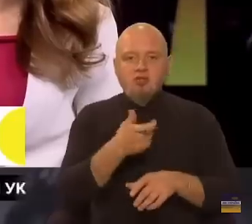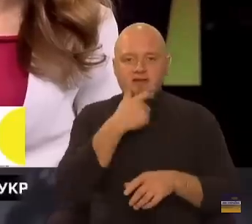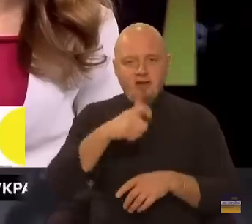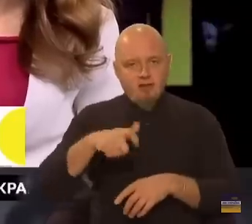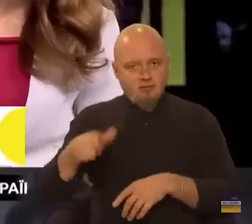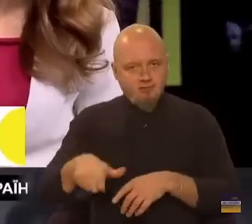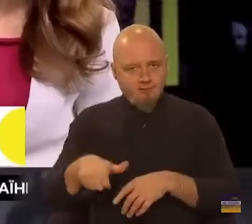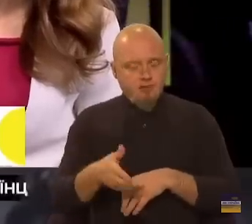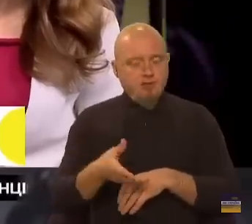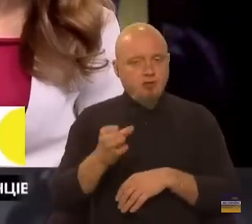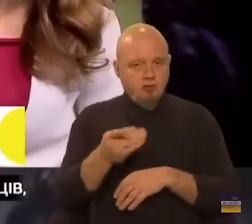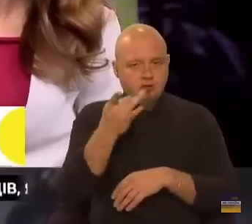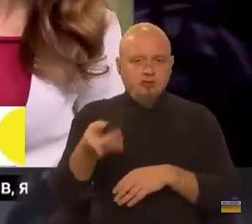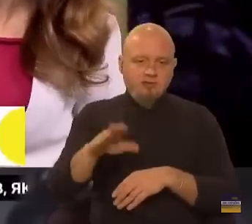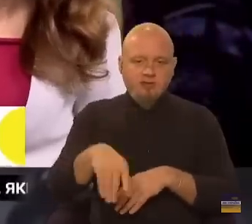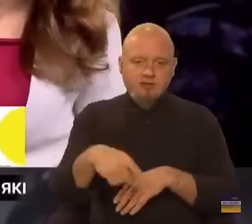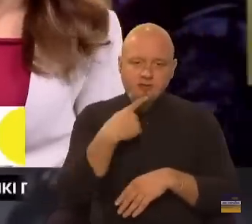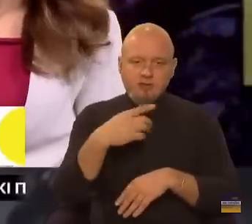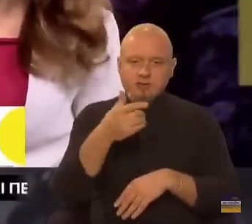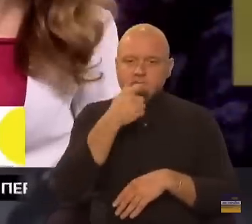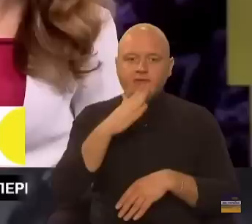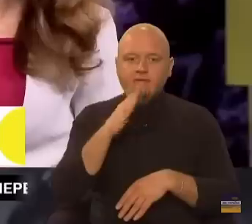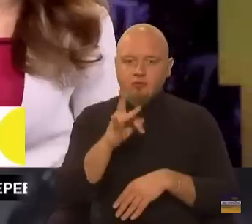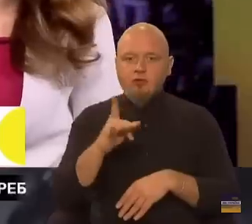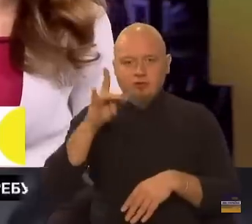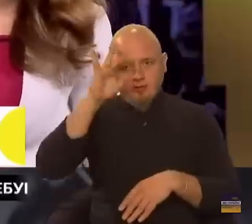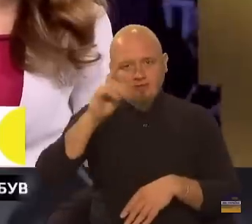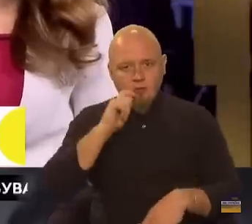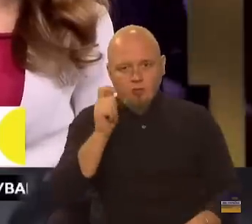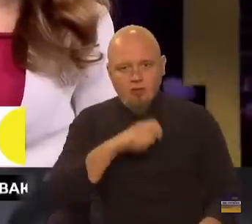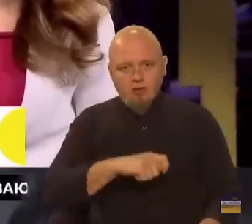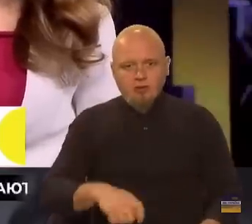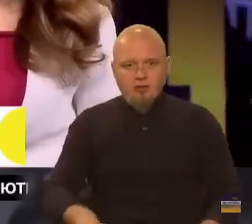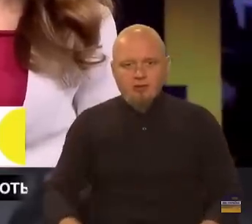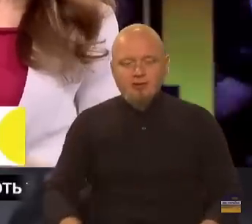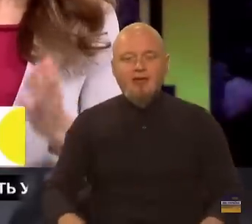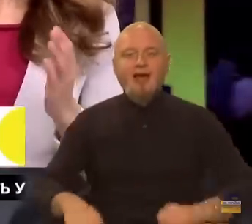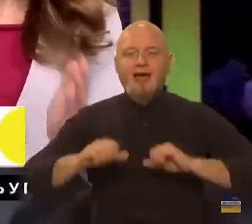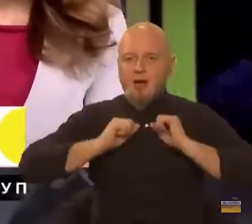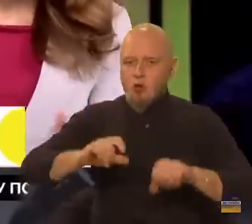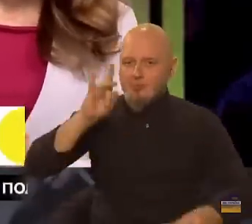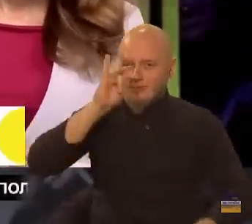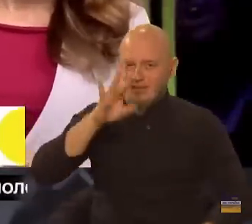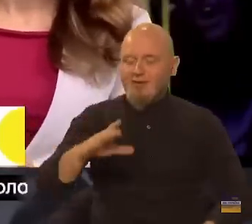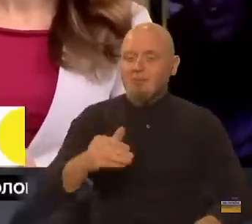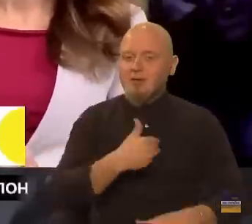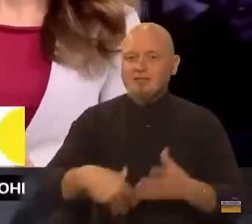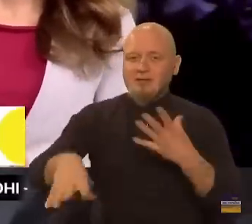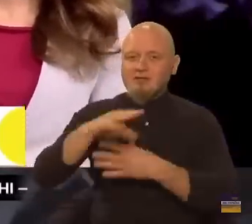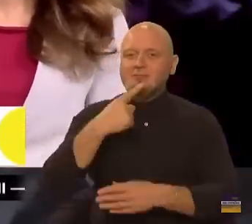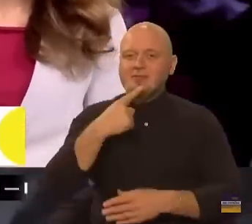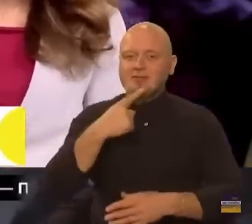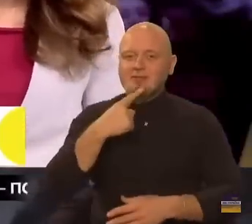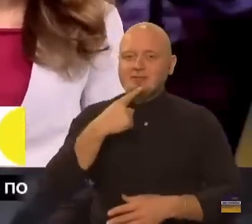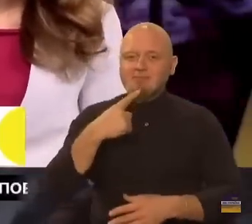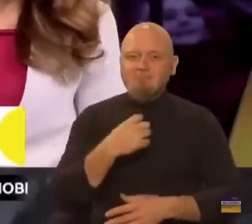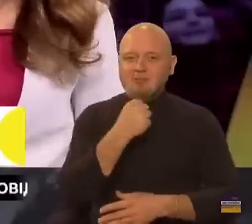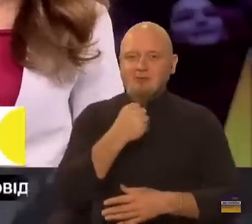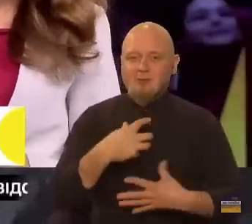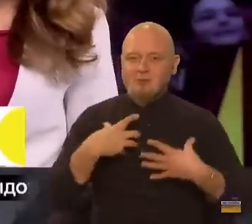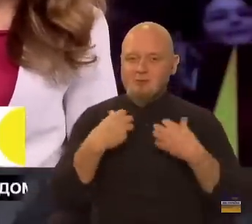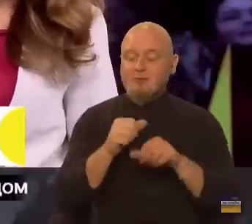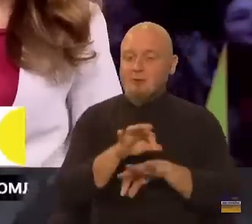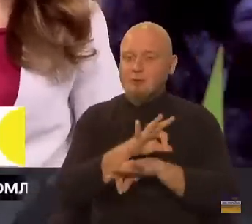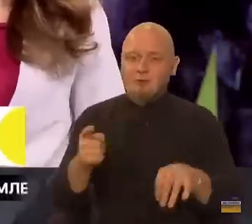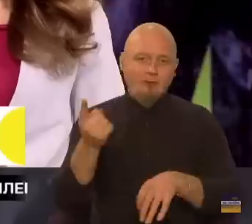глядачів. Ще раз давайте спробуємо. Пане Вікторе, слава Україні! Героям слава! Бажаю всім міцного здоров'я! Чудово,